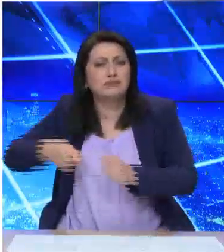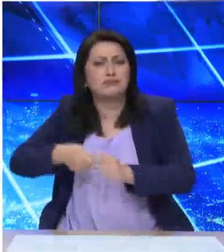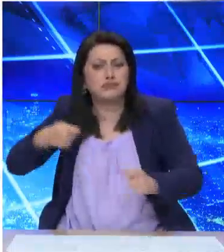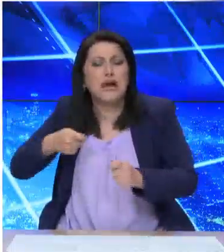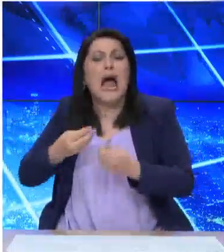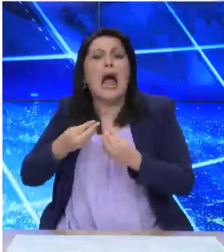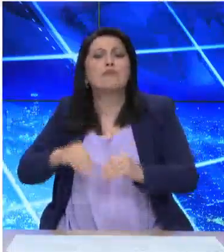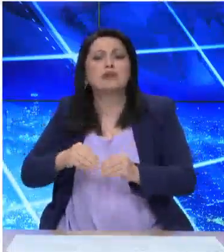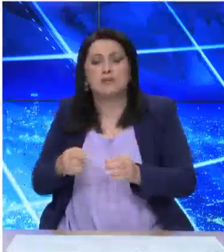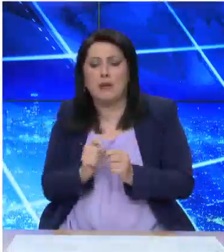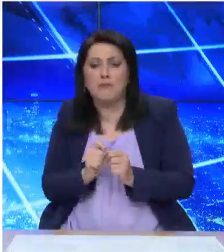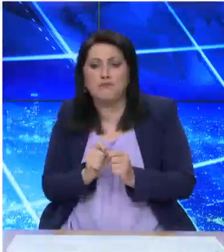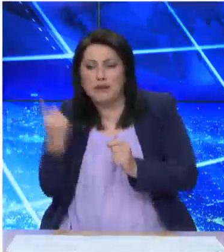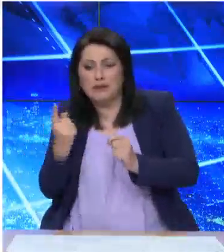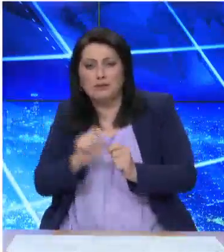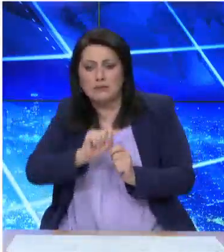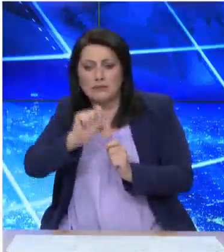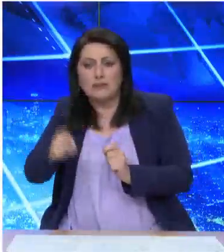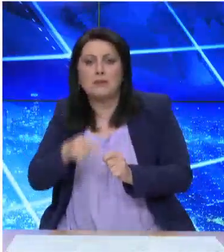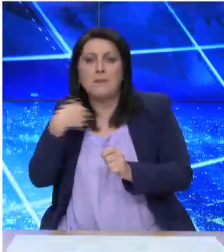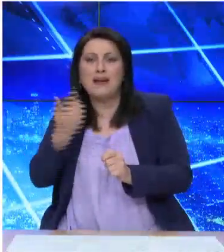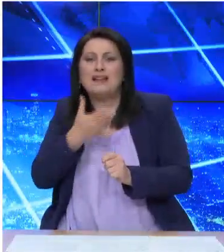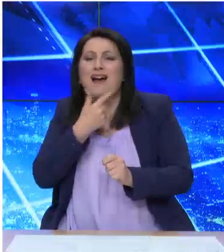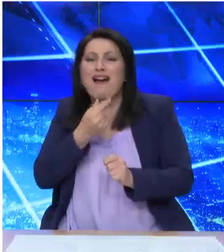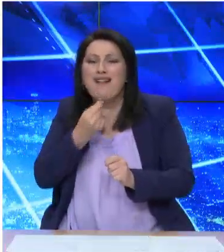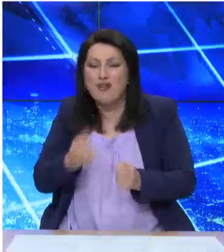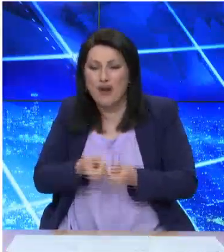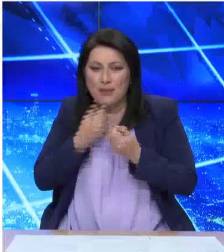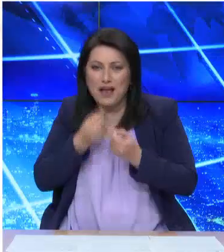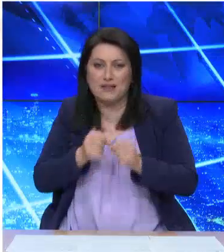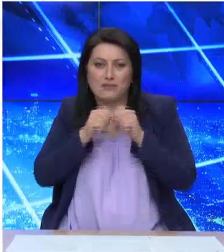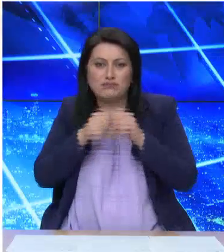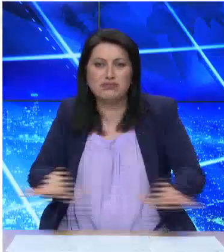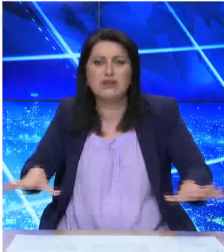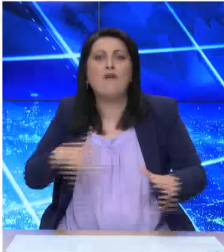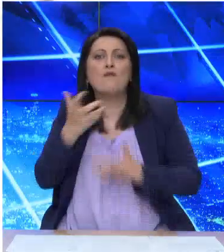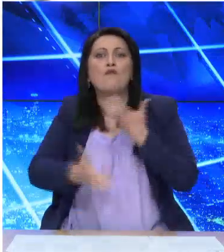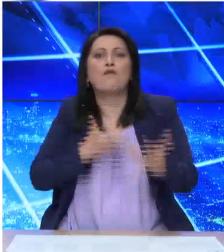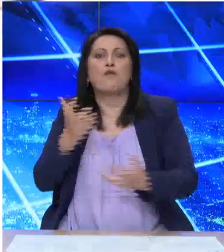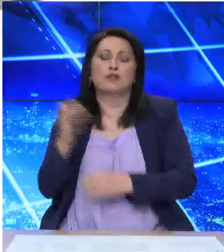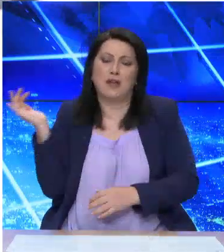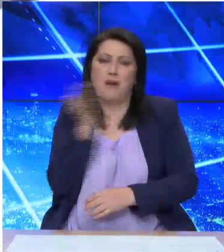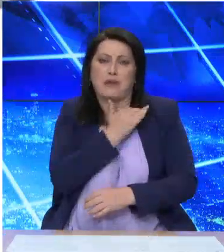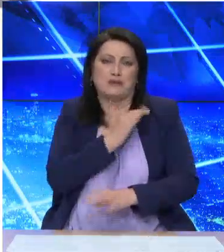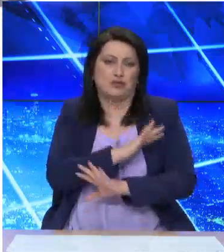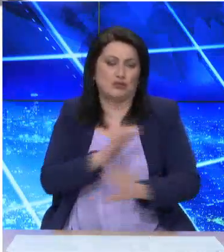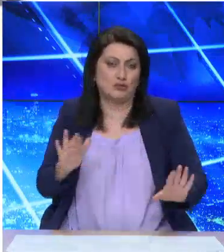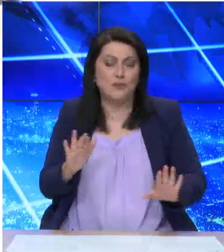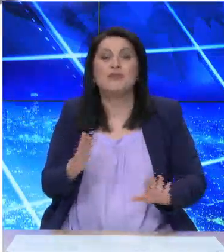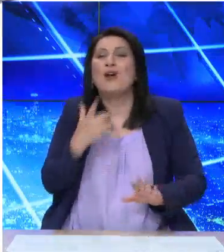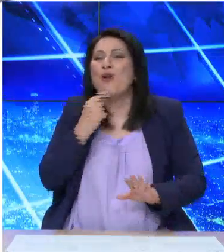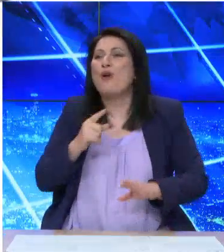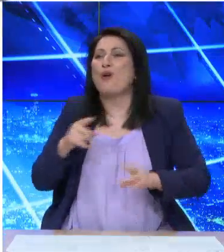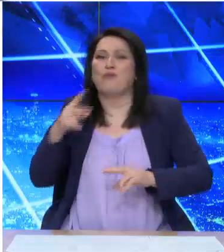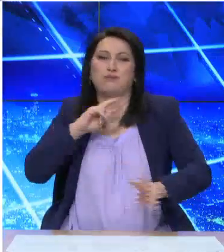προκλήθηκε σπινθήρας, με αποτέλεσμα να αρπάξουν τα ξαρά χόρτα που βρίσκονταν εκεί. Η φωτιά πήρε αμέσως μεγάλες διαστάσεις, λόγω του